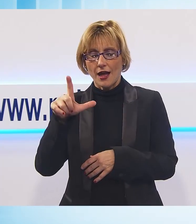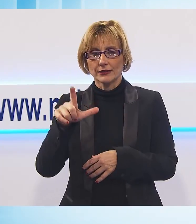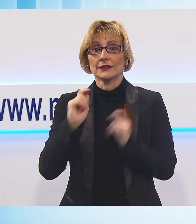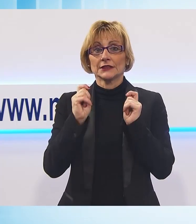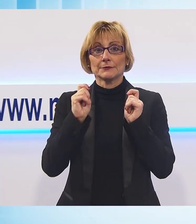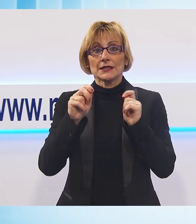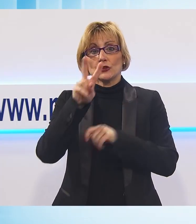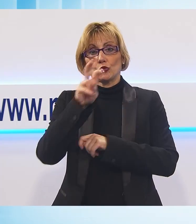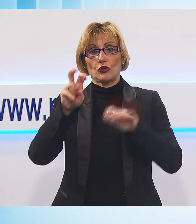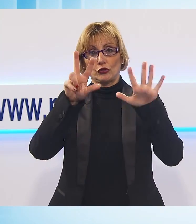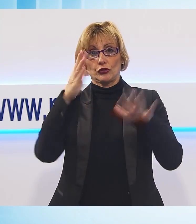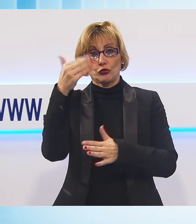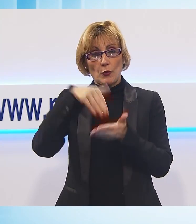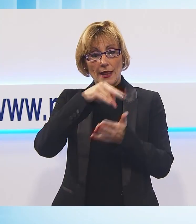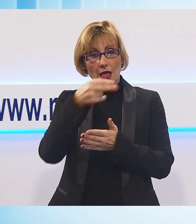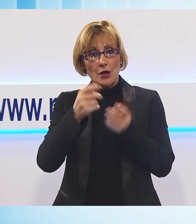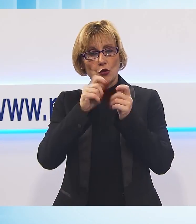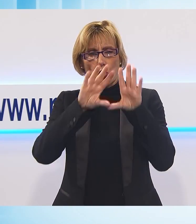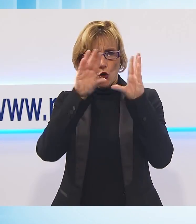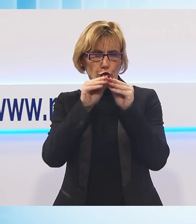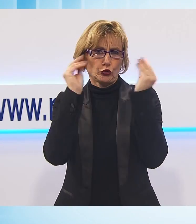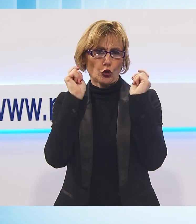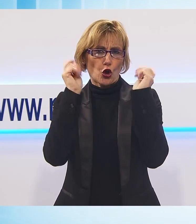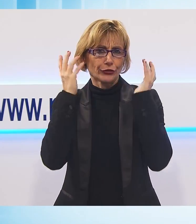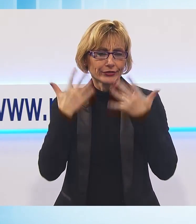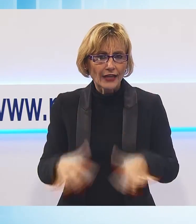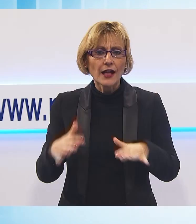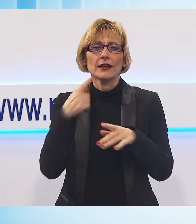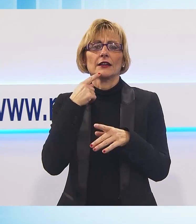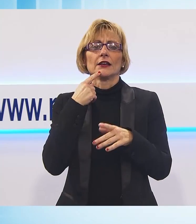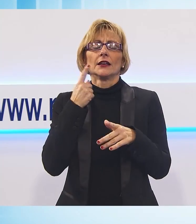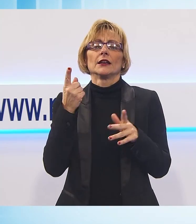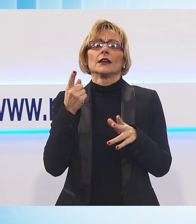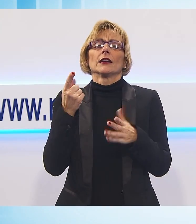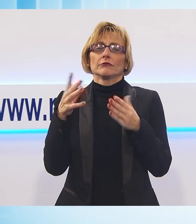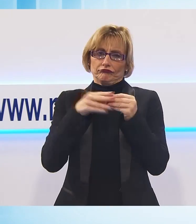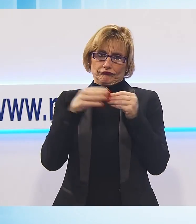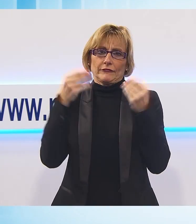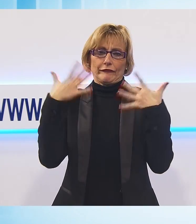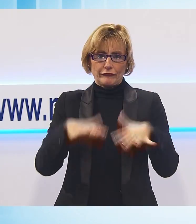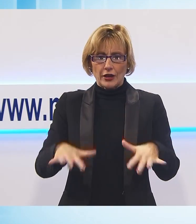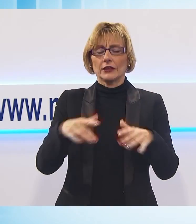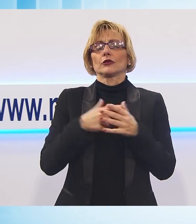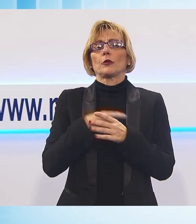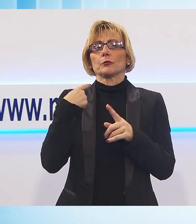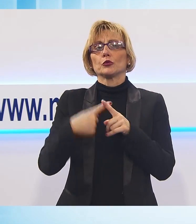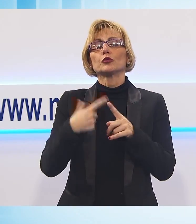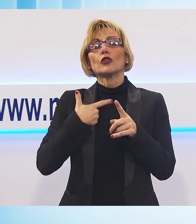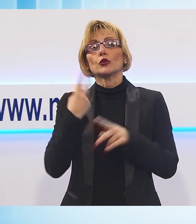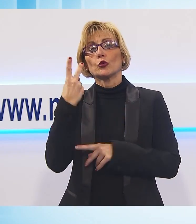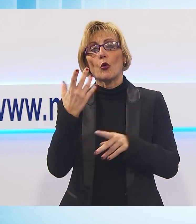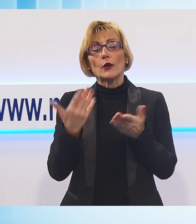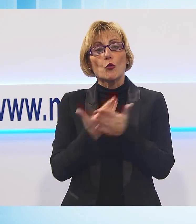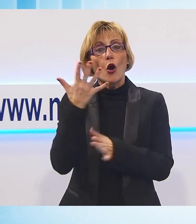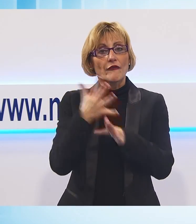mila euro, gli spogliatoi sono stati ampliati con la costruzione di un disimpegno sul lato est. Sono stati poi realizzati due nuovi accessi per gli